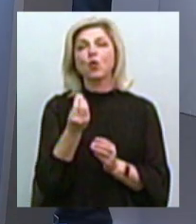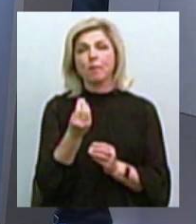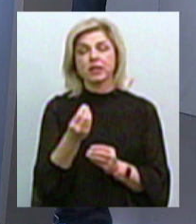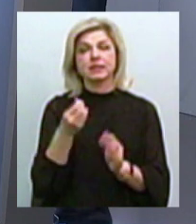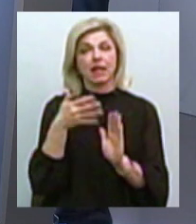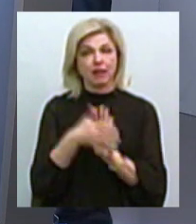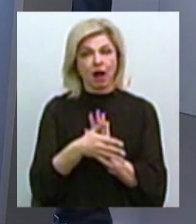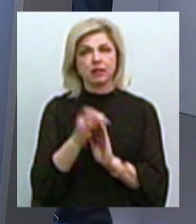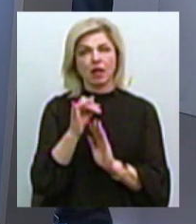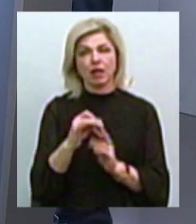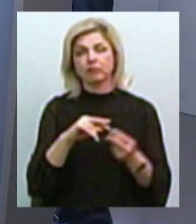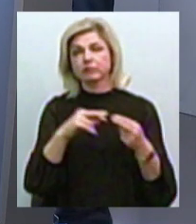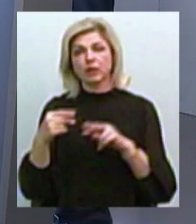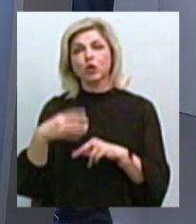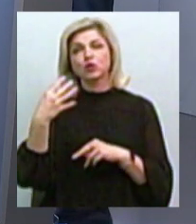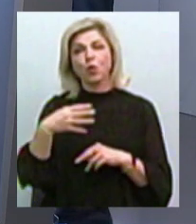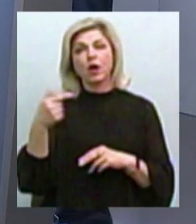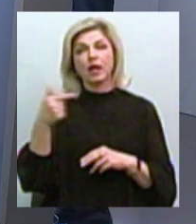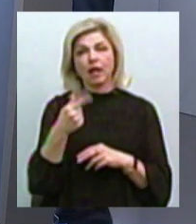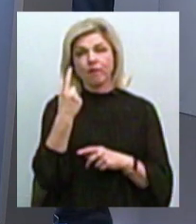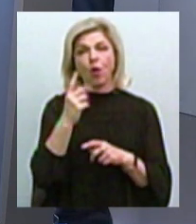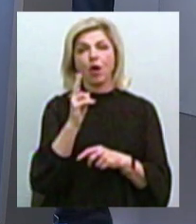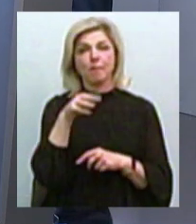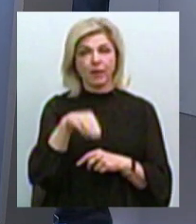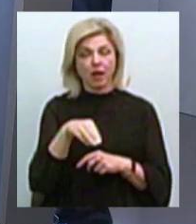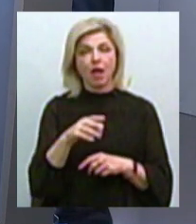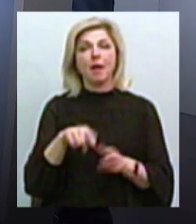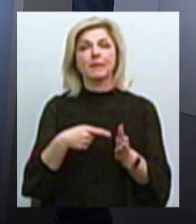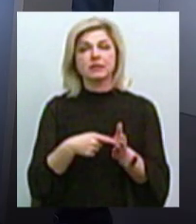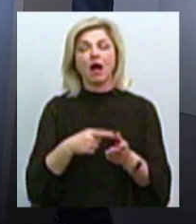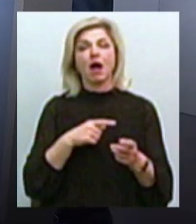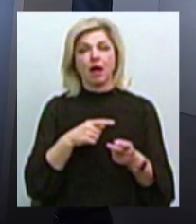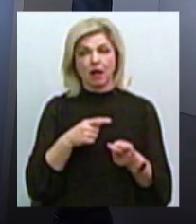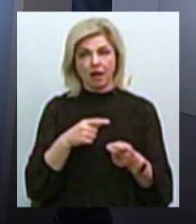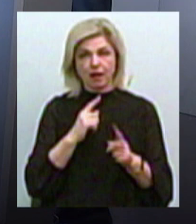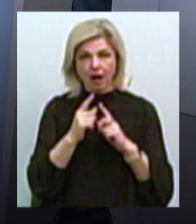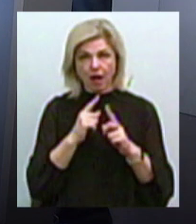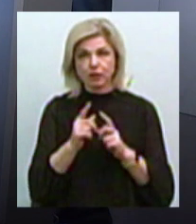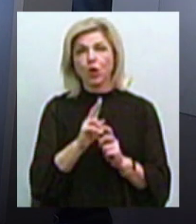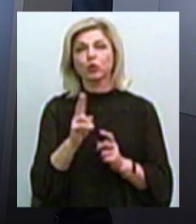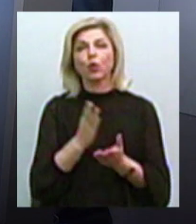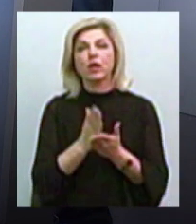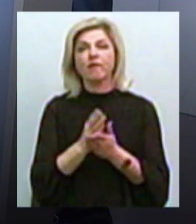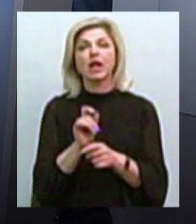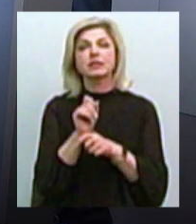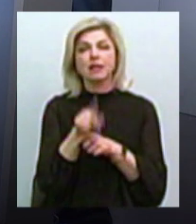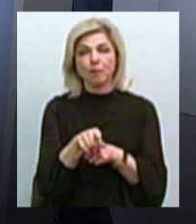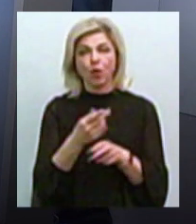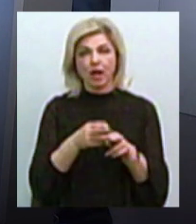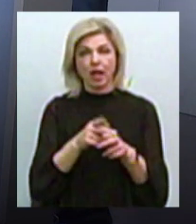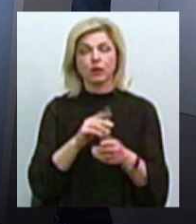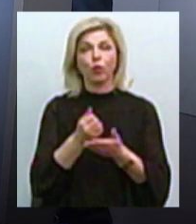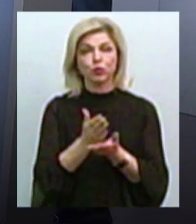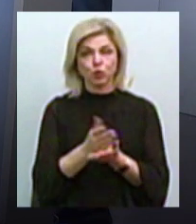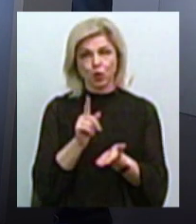І виходить, условно, 40 гривень кілометр. Міська рада, як є замовниками этих услуг по перевозці пасажирів, має